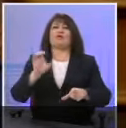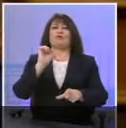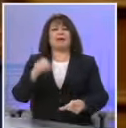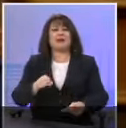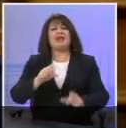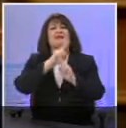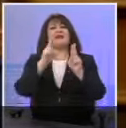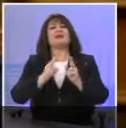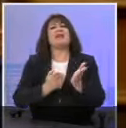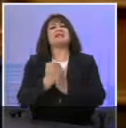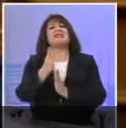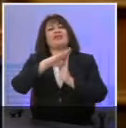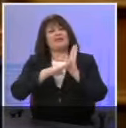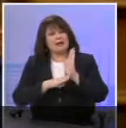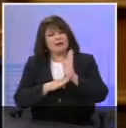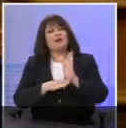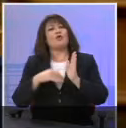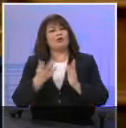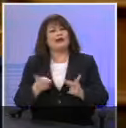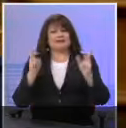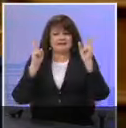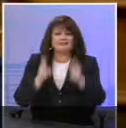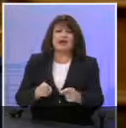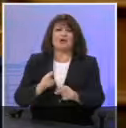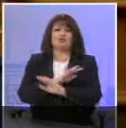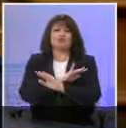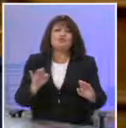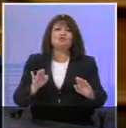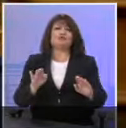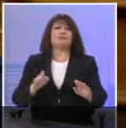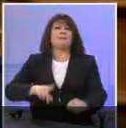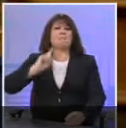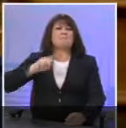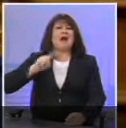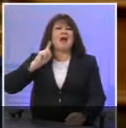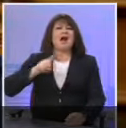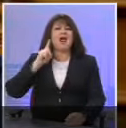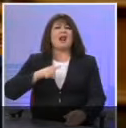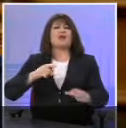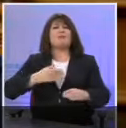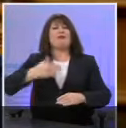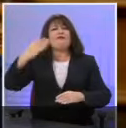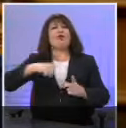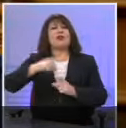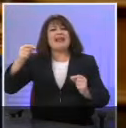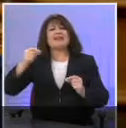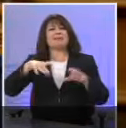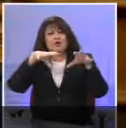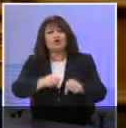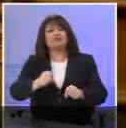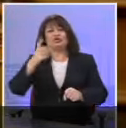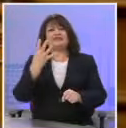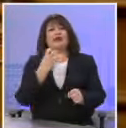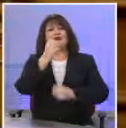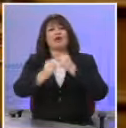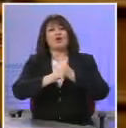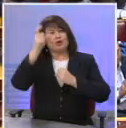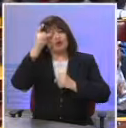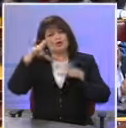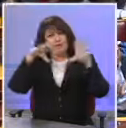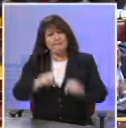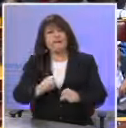διεθνές δίκαιο, ώστε να σταματήσει, να τερματιστεί επιτέλους η παράνομη κατοχή του βόρειου μέρους της Κύπρου εδώ και 40 χρόνια.